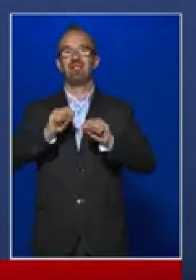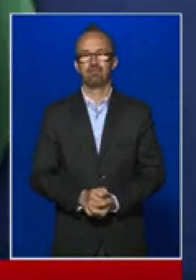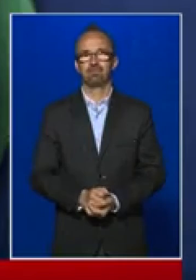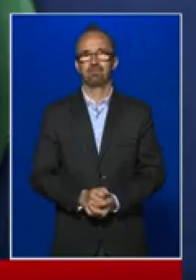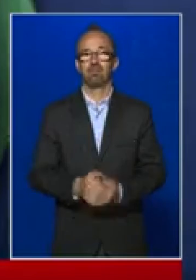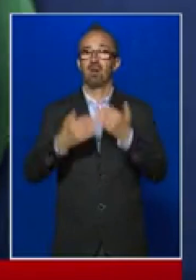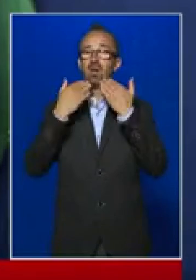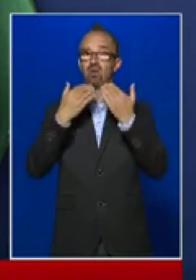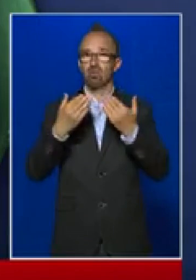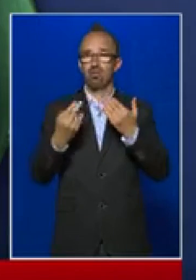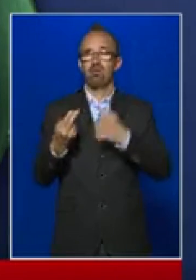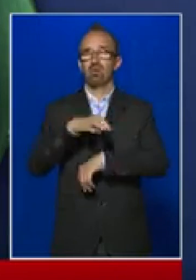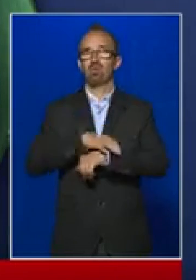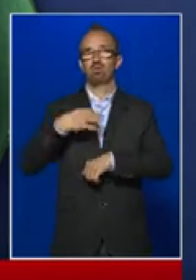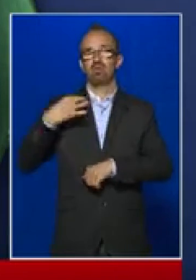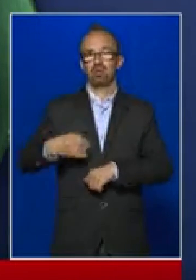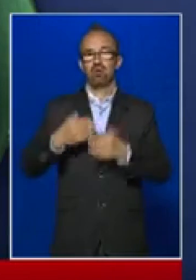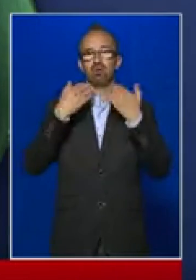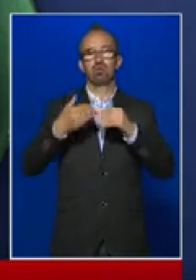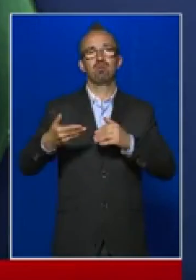óra között van lehetőség a határátlépésre.